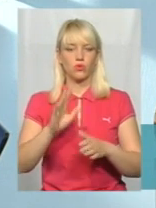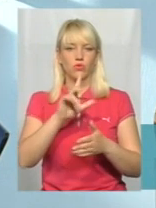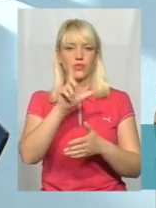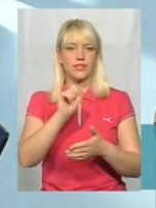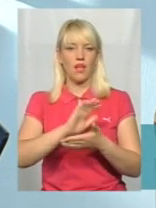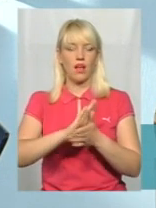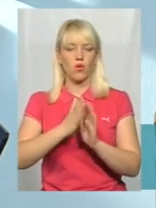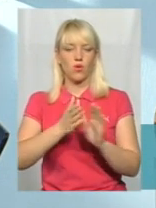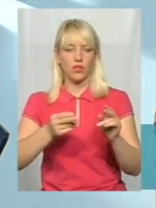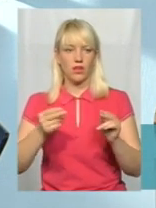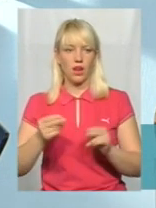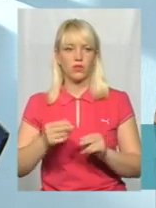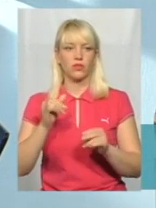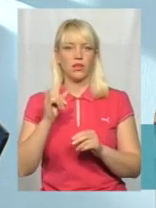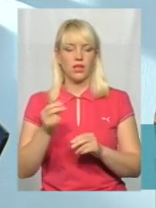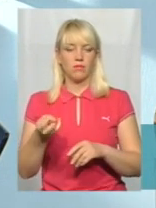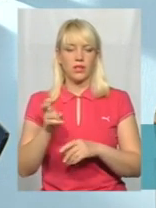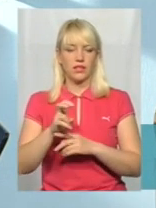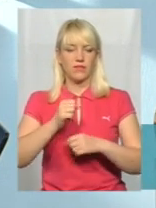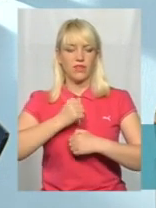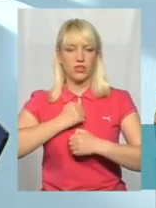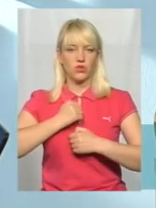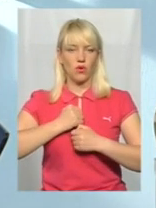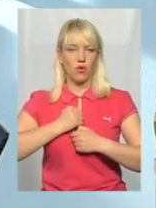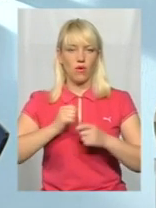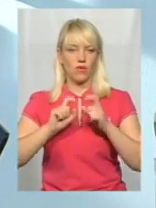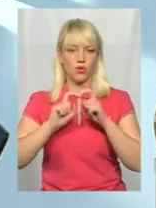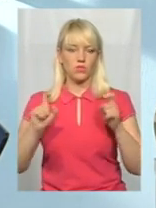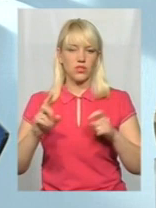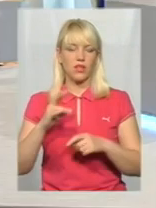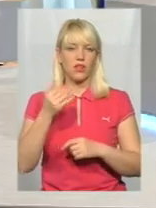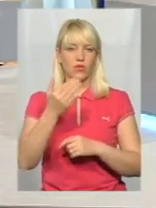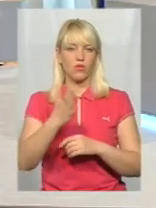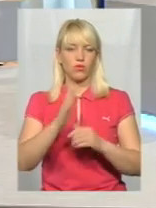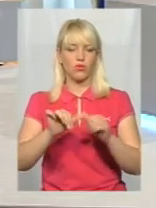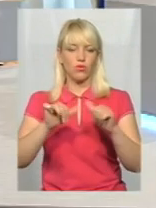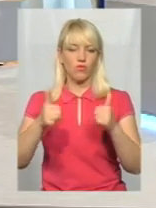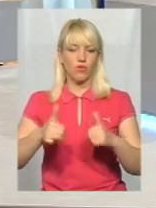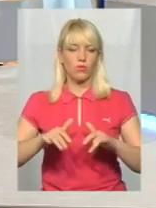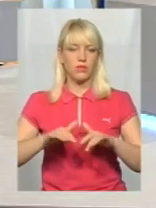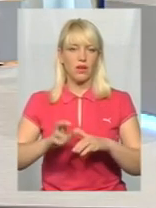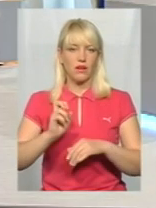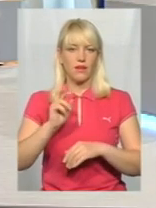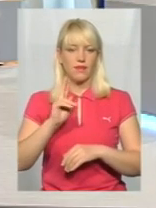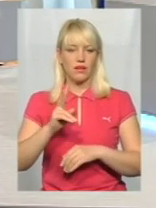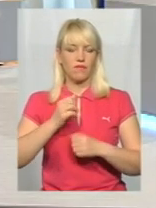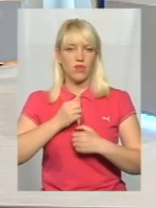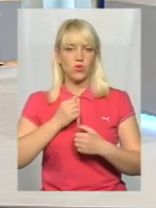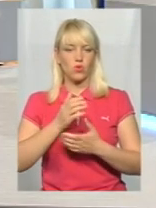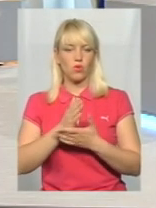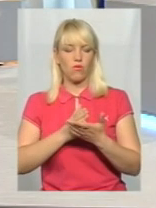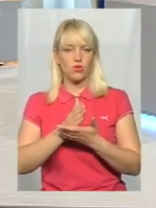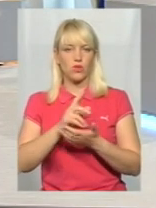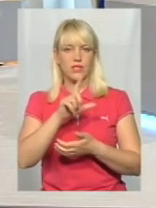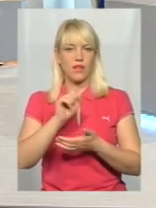прийти до військового комісаріату, і на нього оформлять справу, як на військову службу за